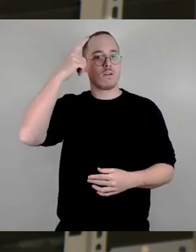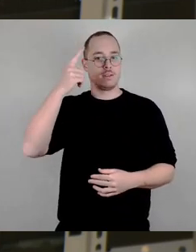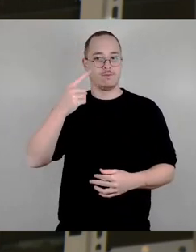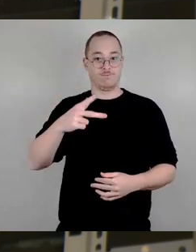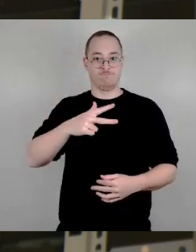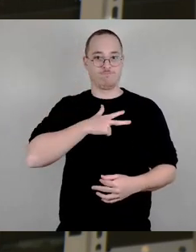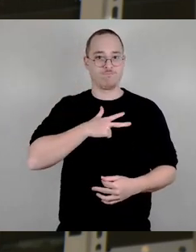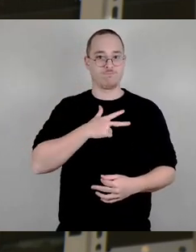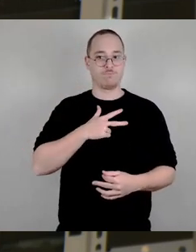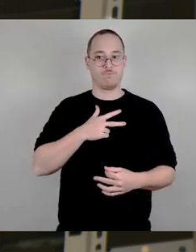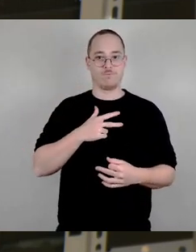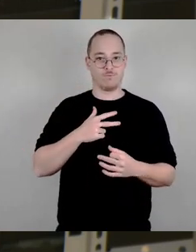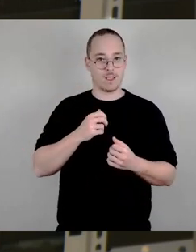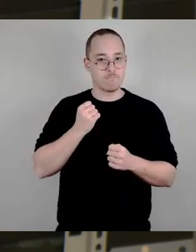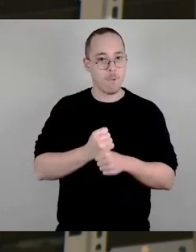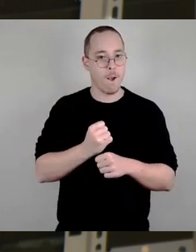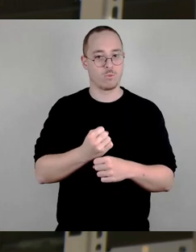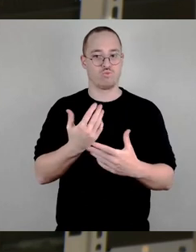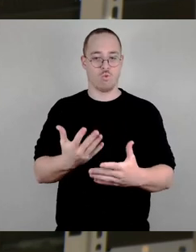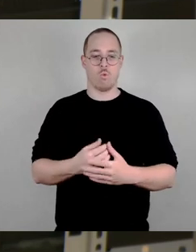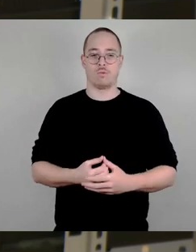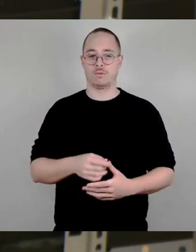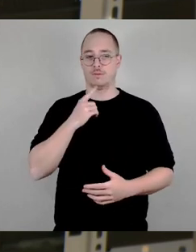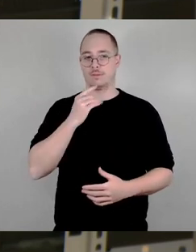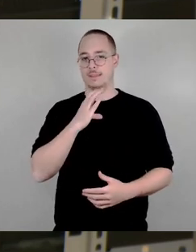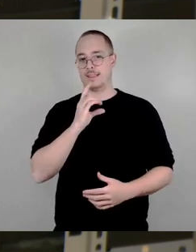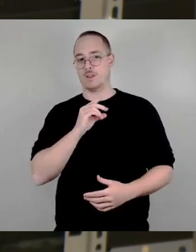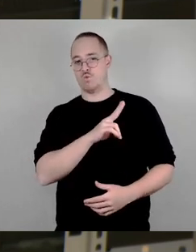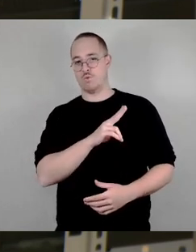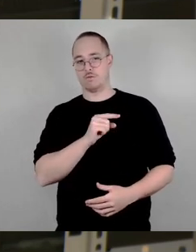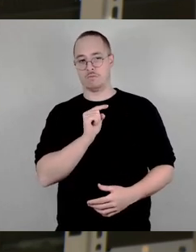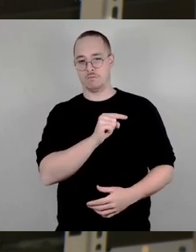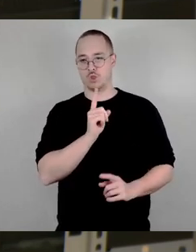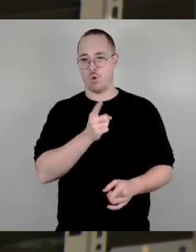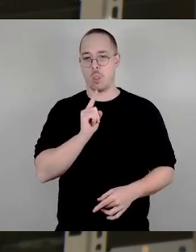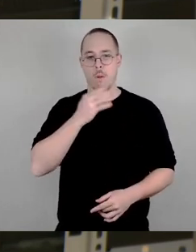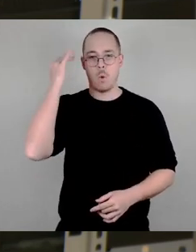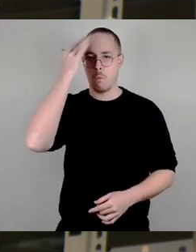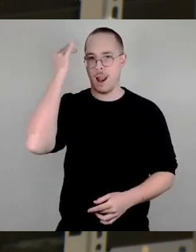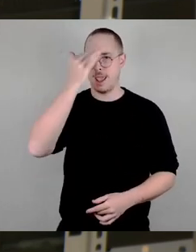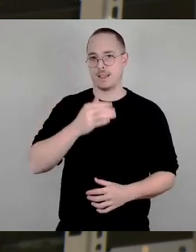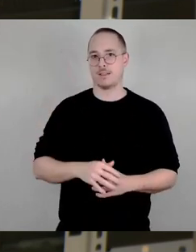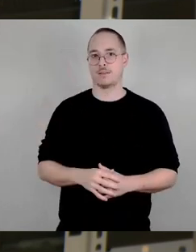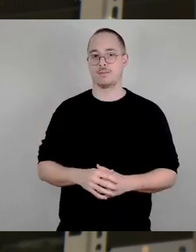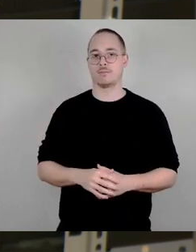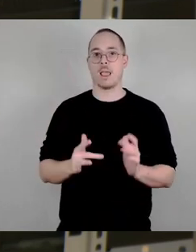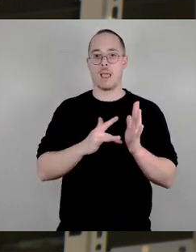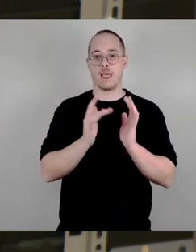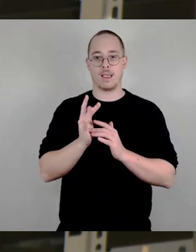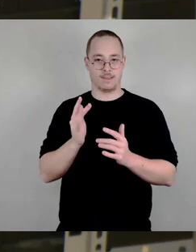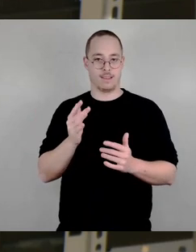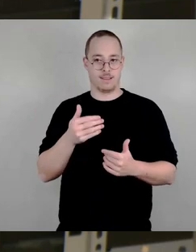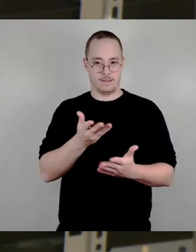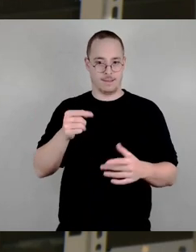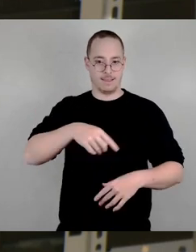CDU, doch zu denken geben. Christinnen und Christen beschenken in Dresden nicht nur eritreische oder ukrainische